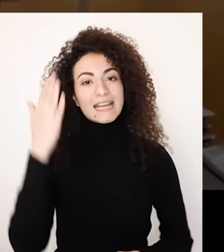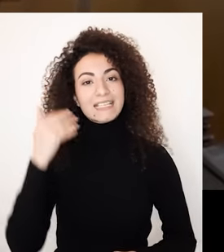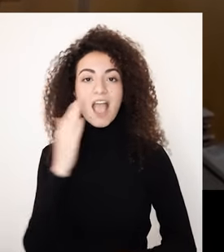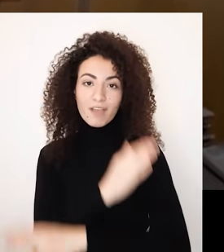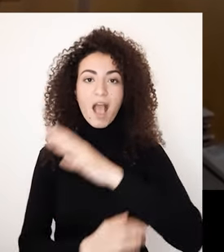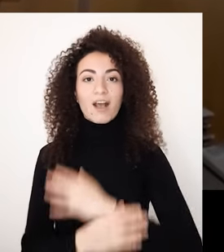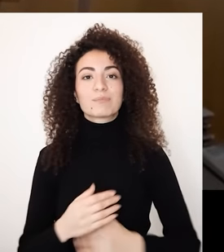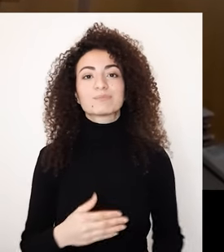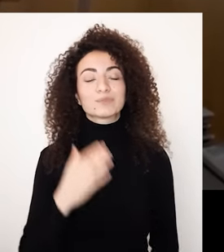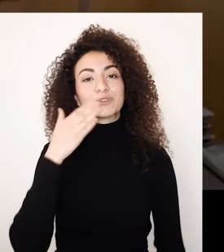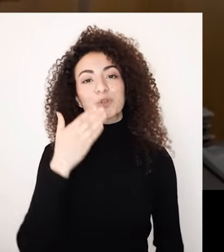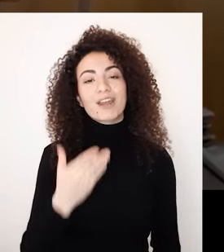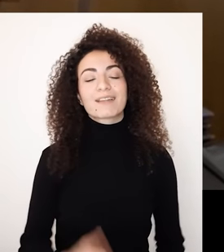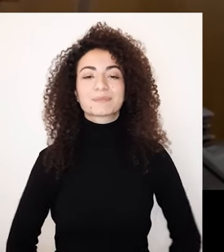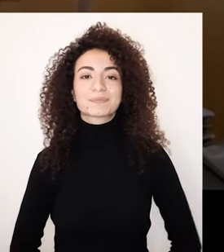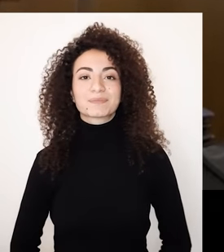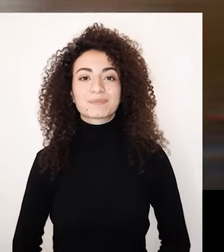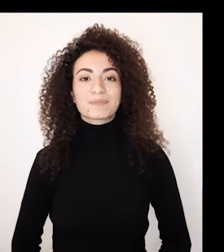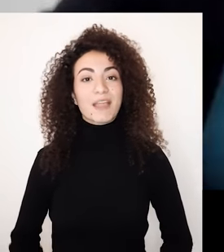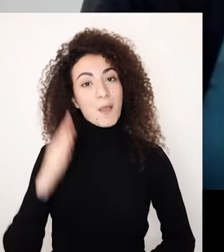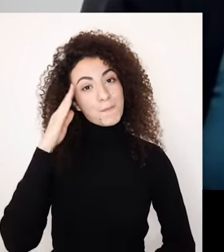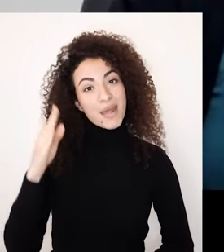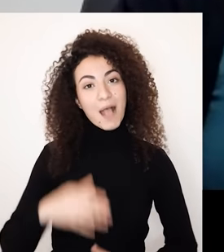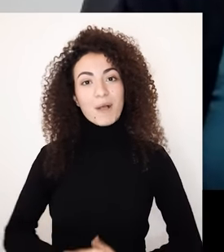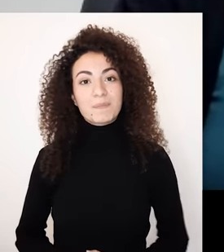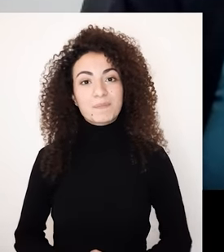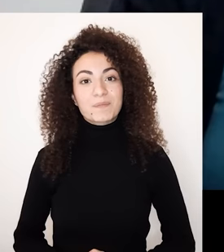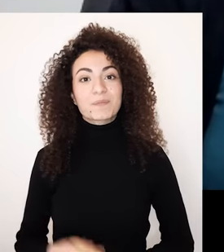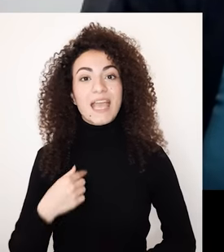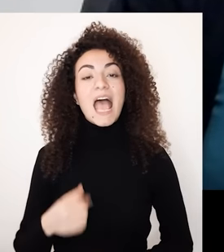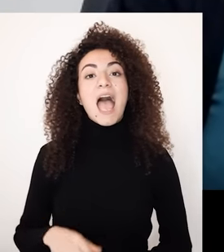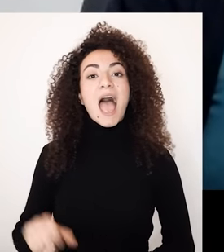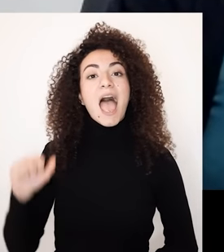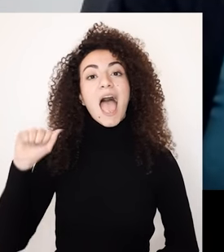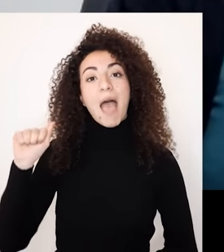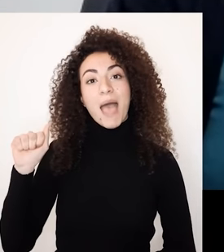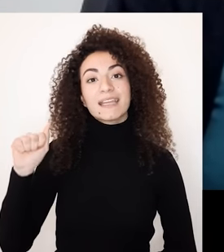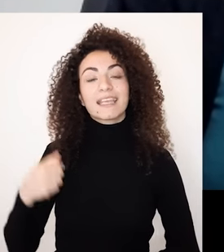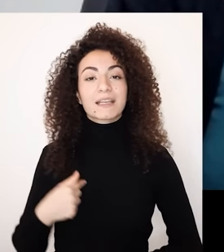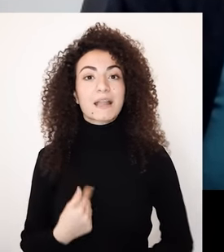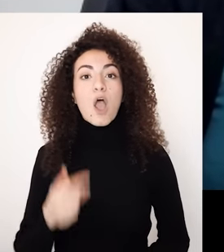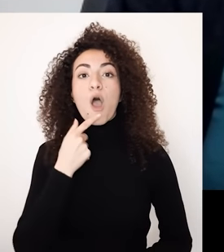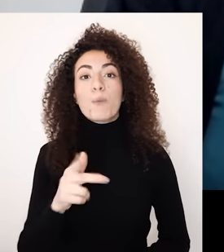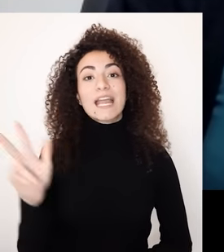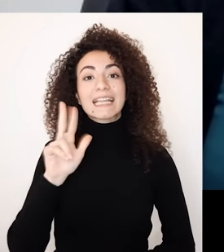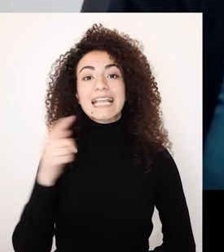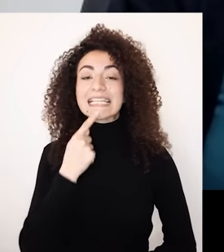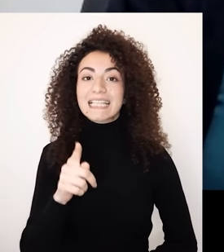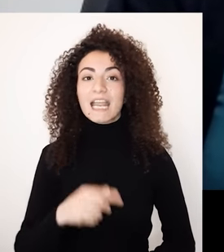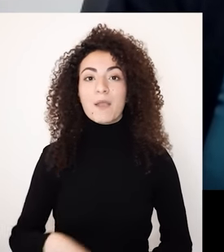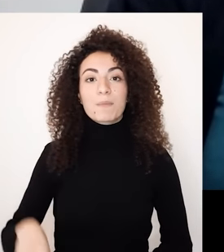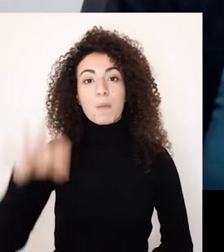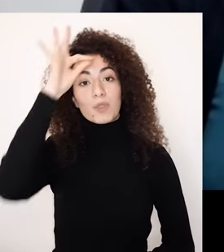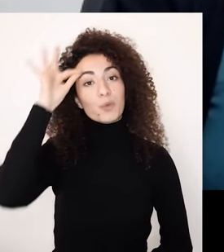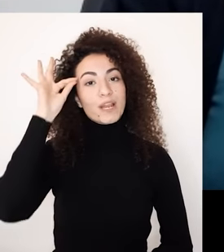نساء ذوات الإعاقة شكراً بكثير لكم السلام عليكم اسمي أميني شراميتي عمري 32